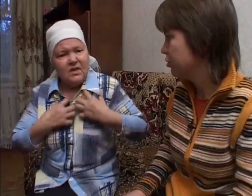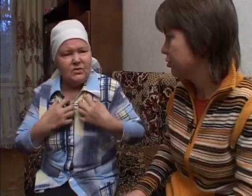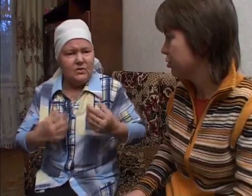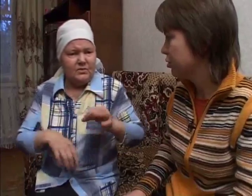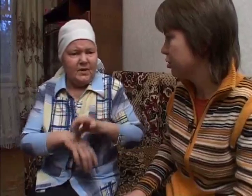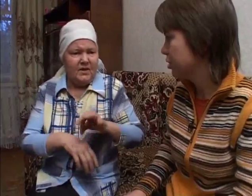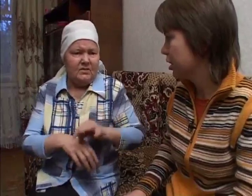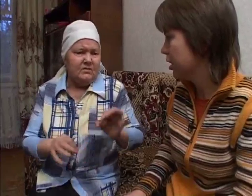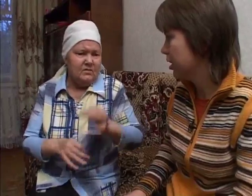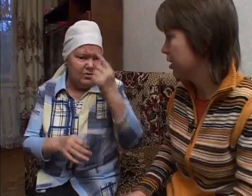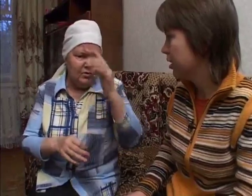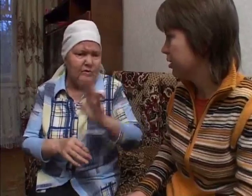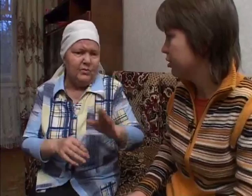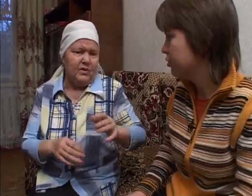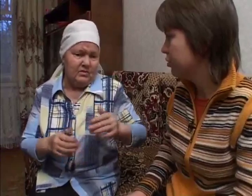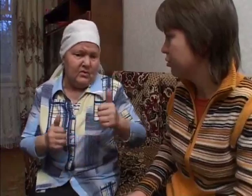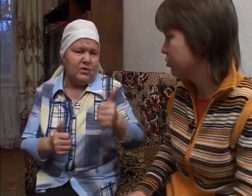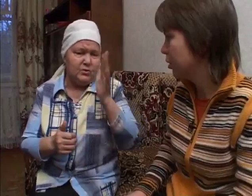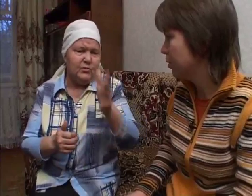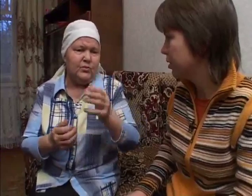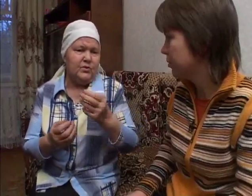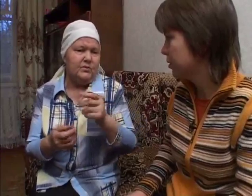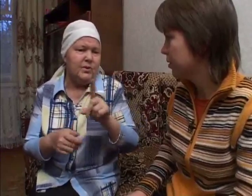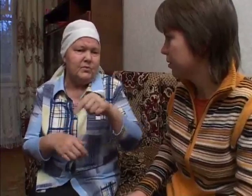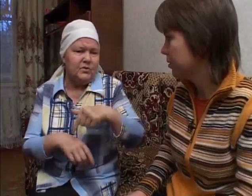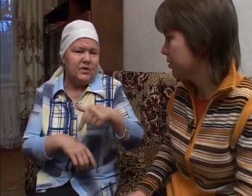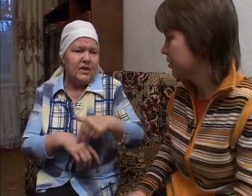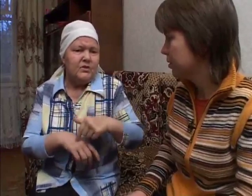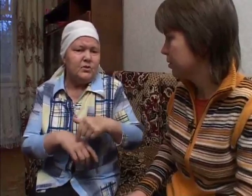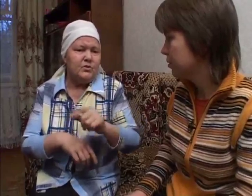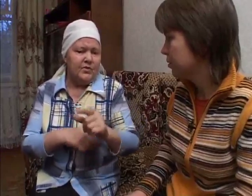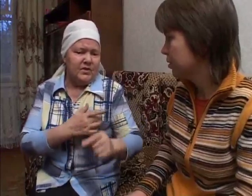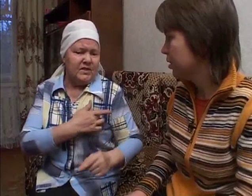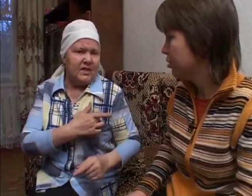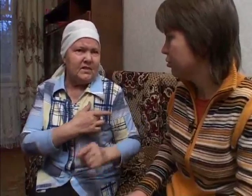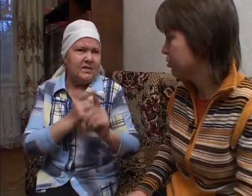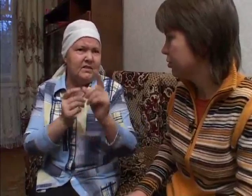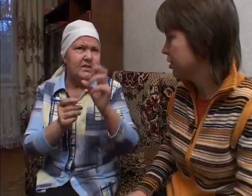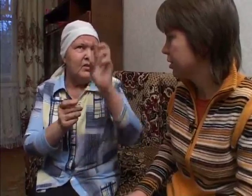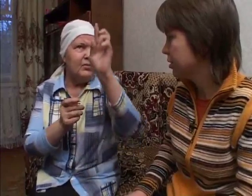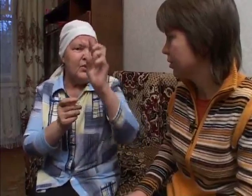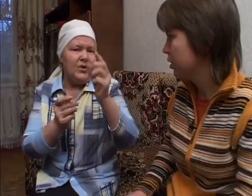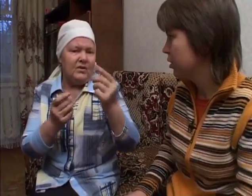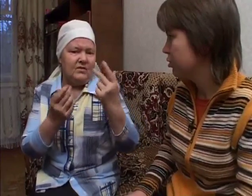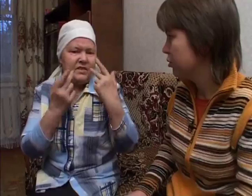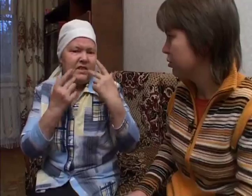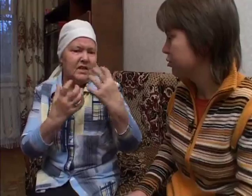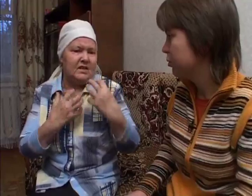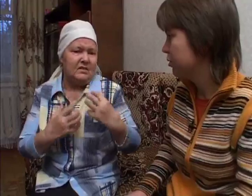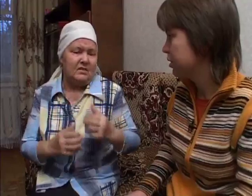не чувствую страха, ничего не думаю об этом. Я чувствую сердцем,